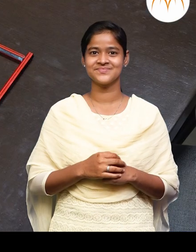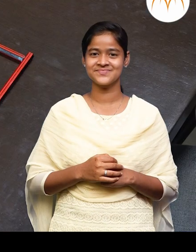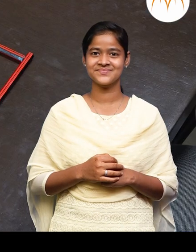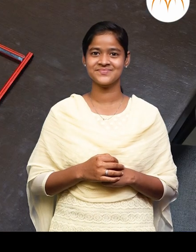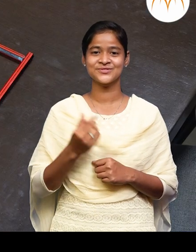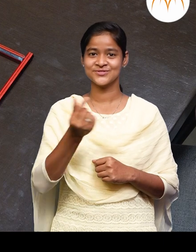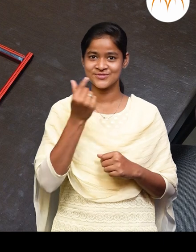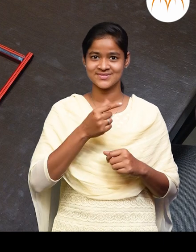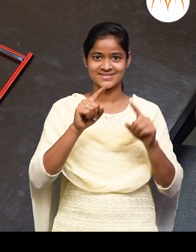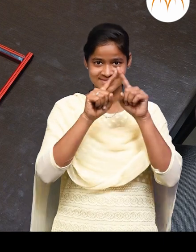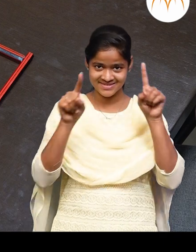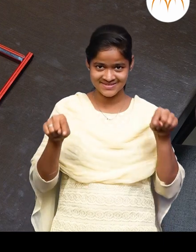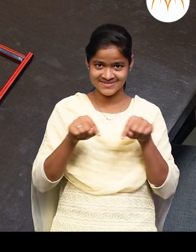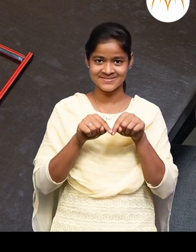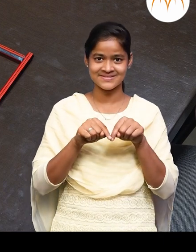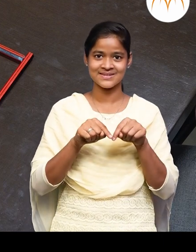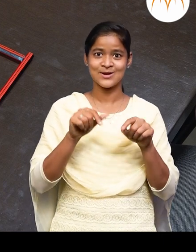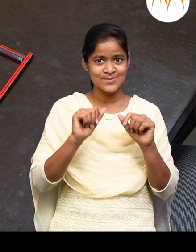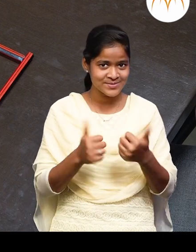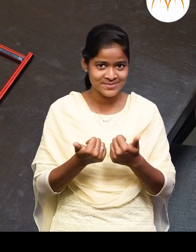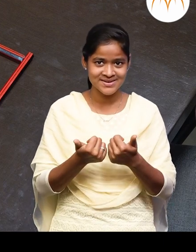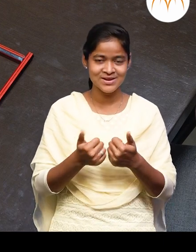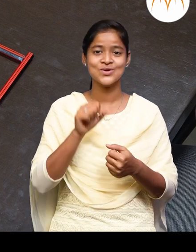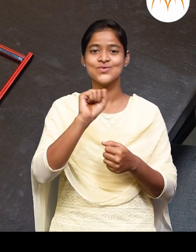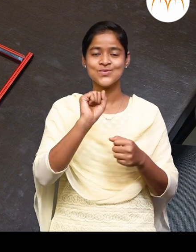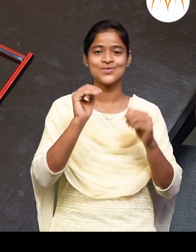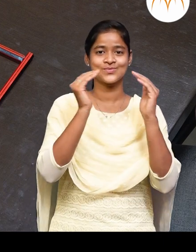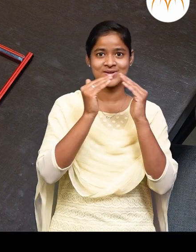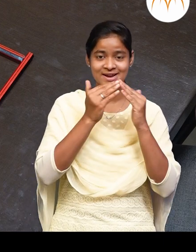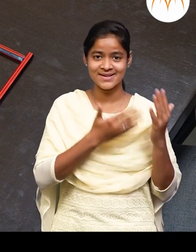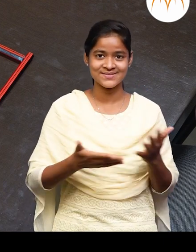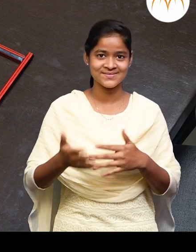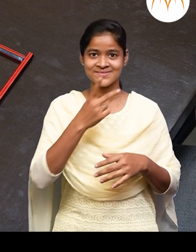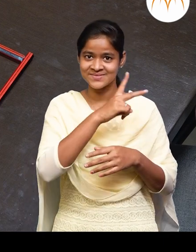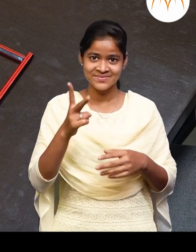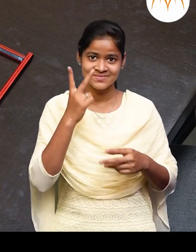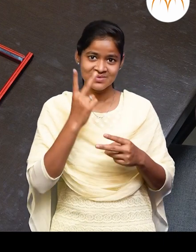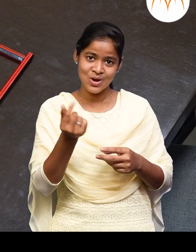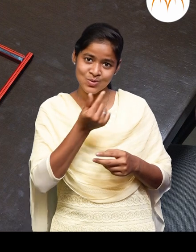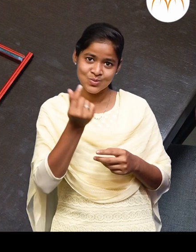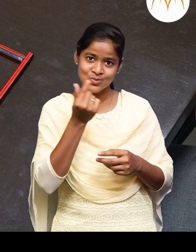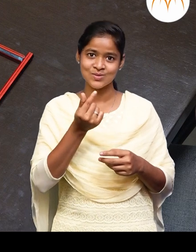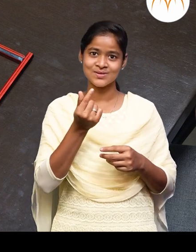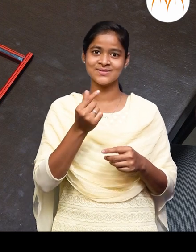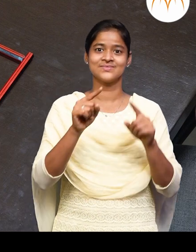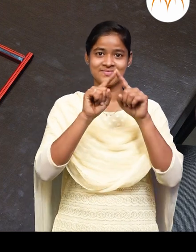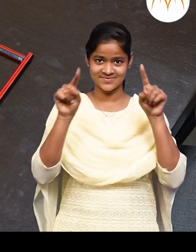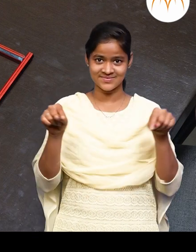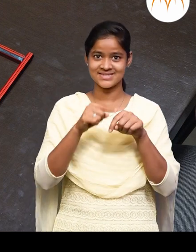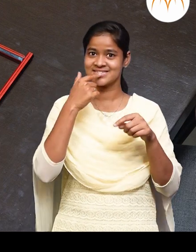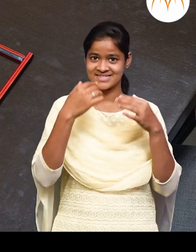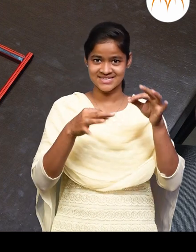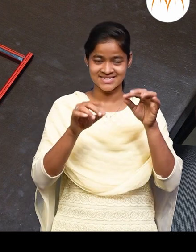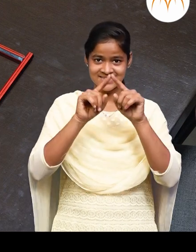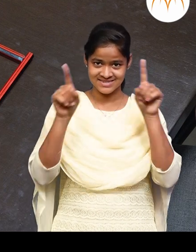खोड्रबर आणि पेंसिल वापरून तुम्ही चवकोन काड़ु शकता घरात आणकिन कोनत्य वस्तु हैत कि जा